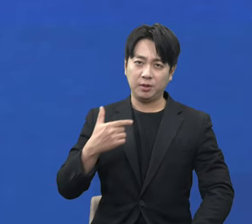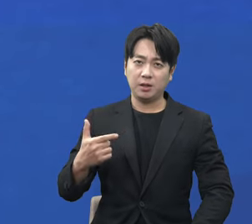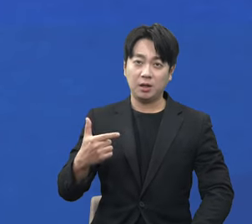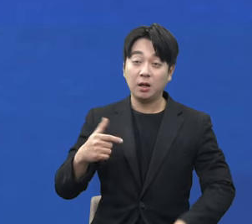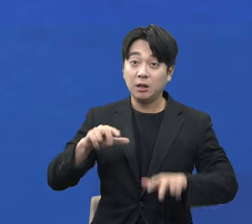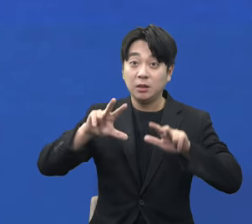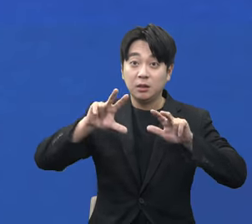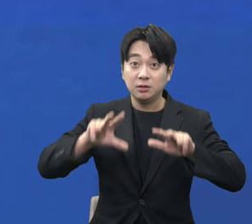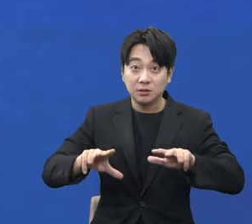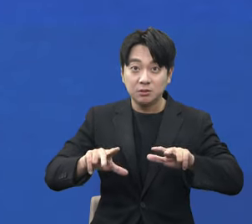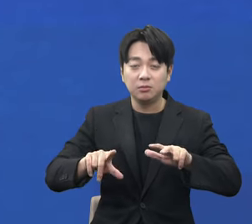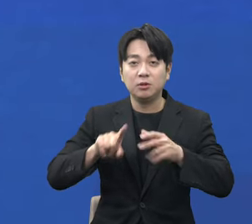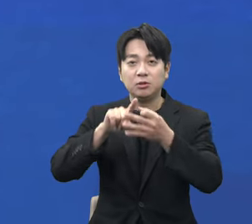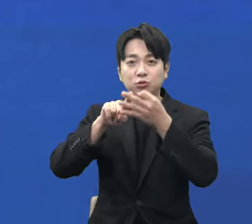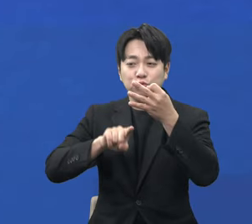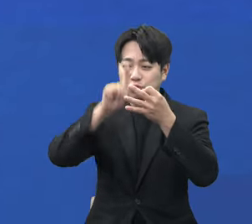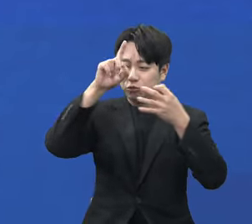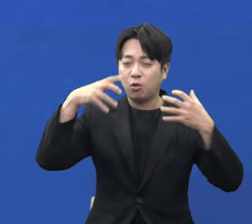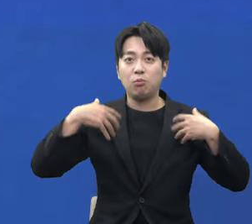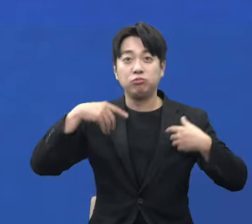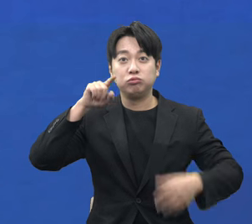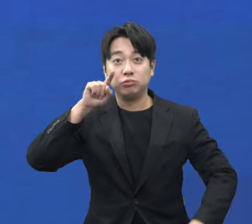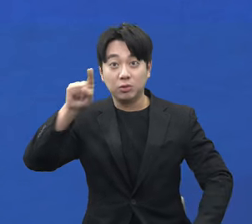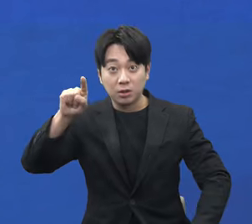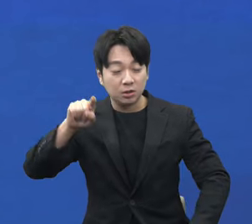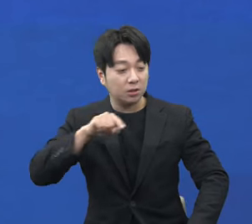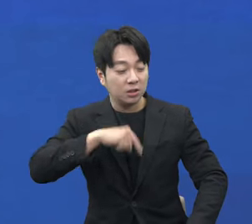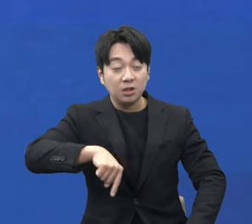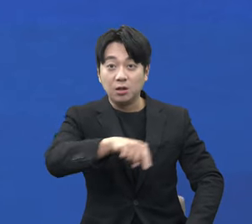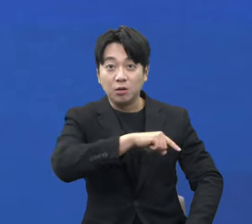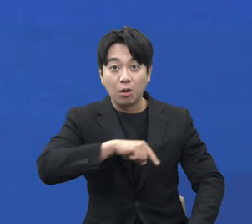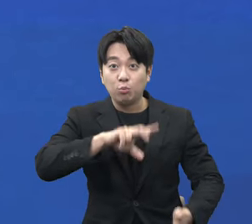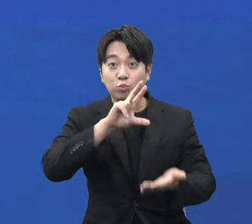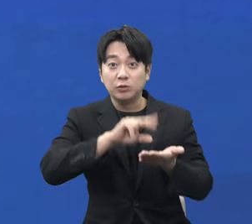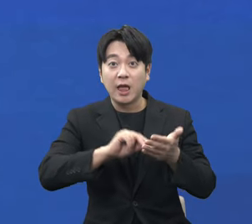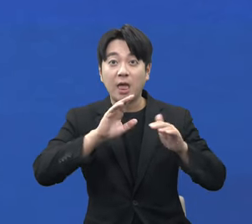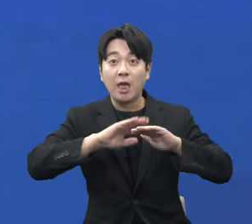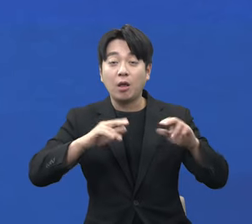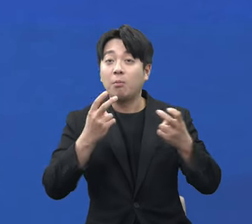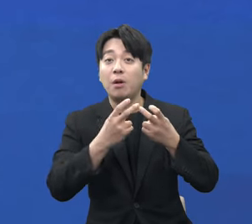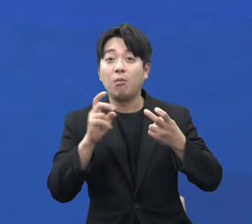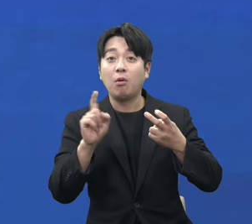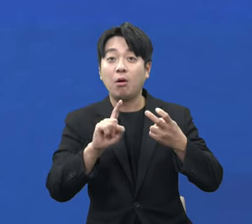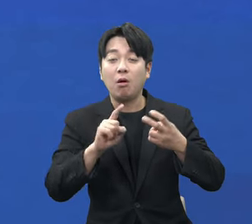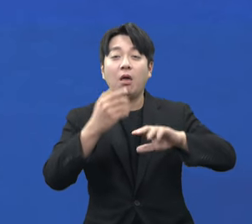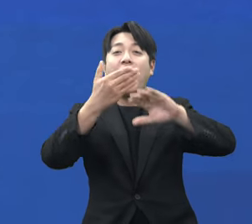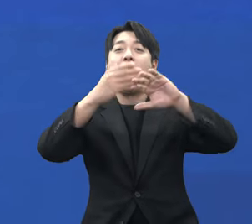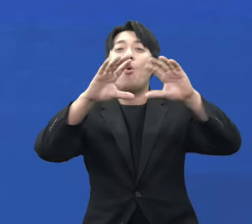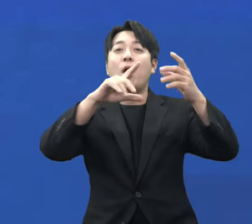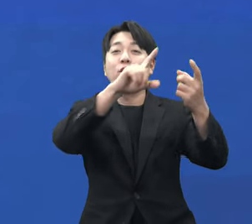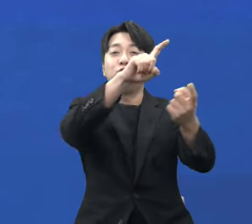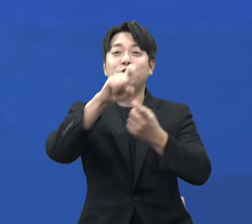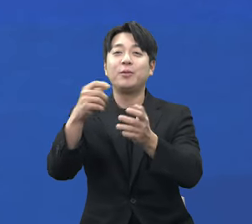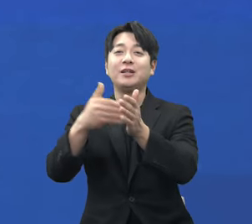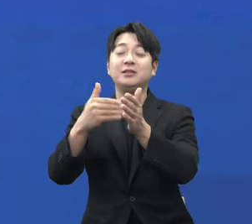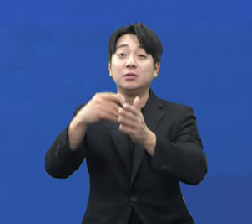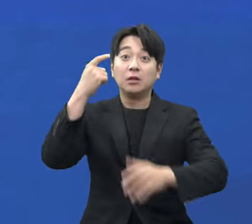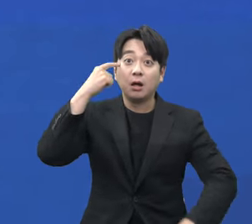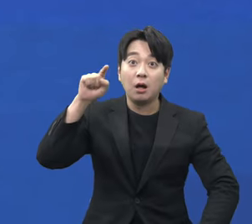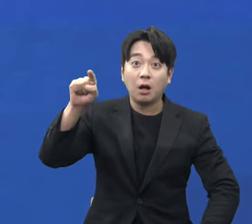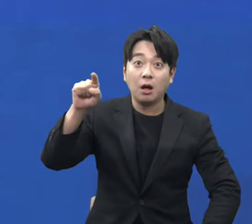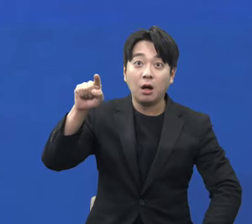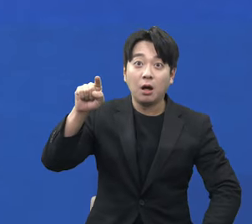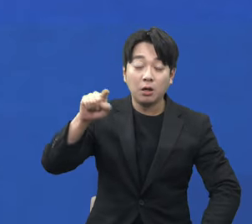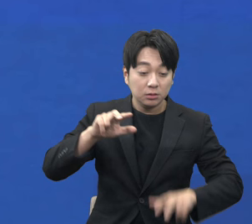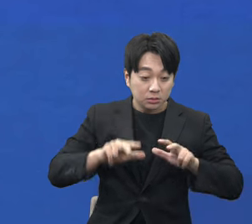윤석열 정부의 농정은 이 모든 문제를 수입으로 대체하겠다는 시기입니다. 사과 비싸다 그러면 열대과일